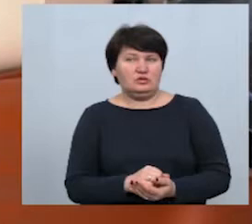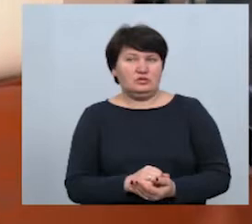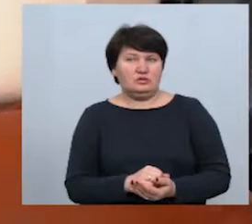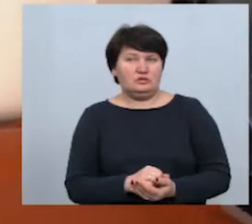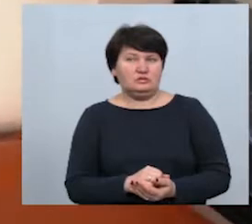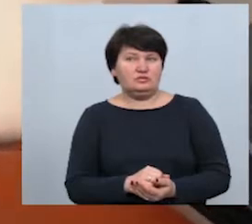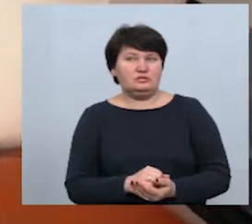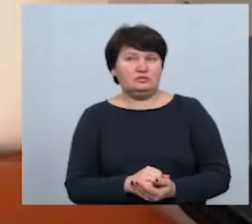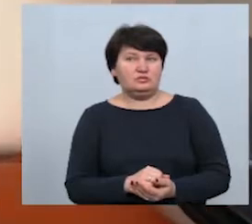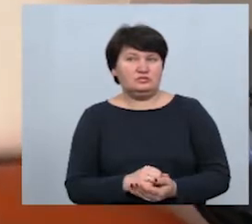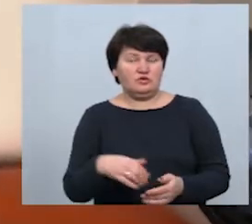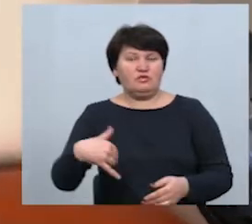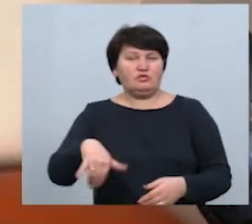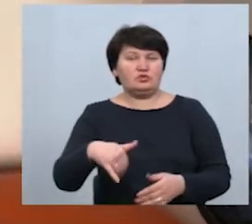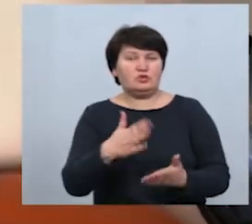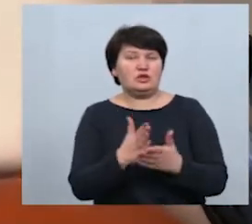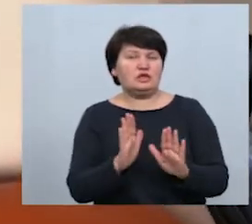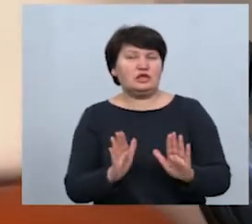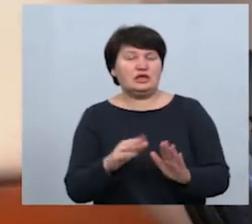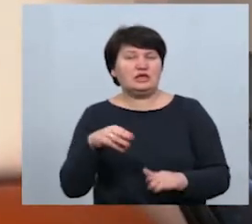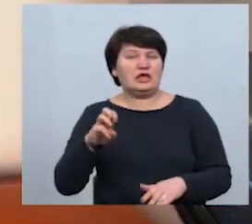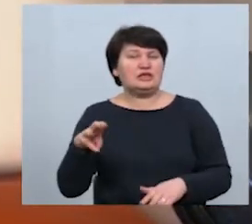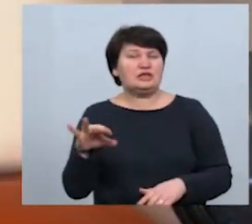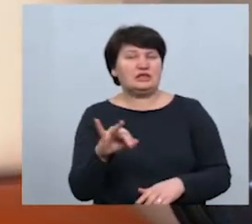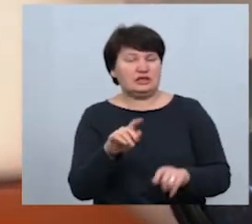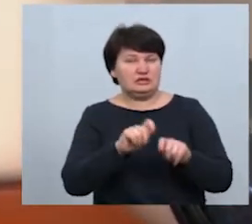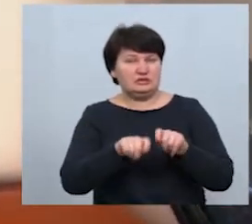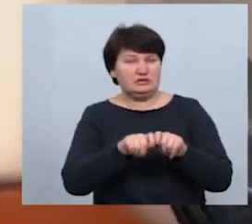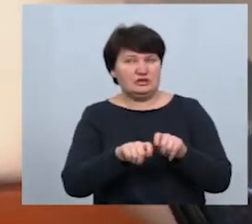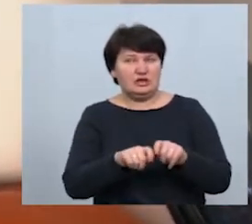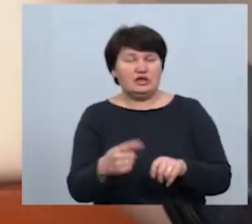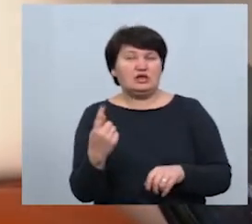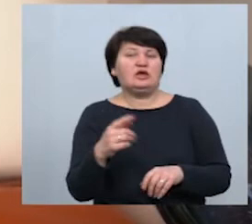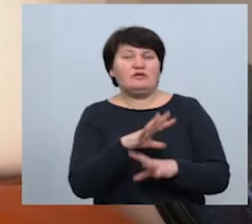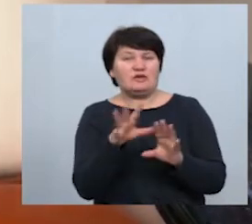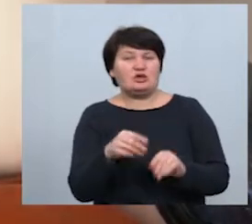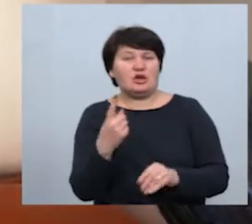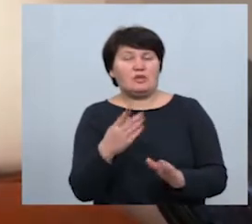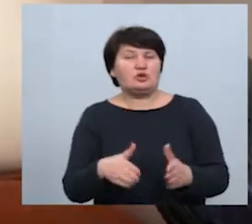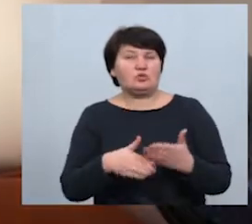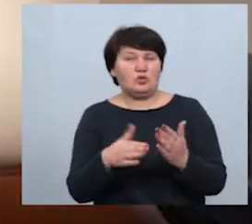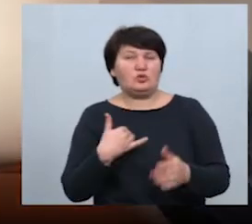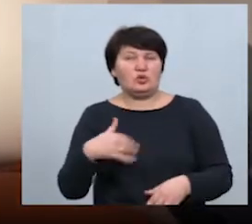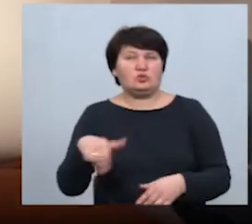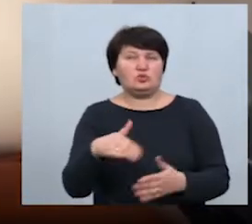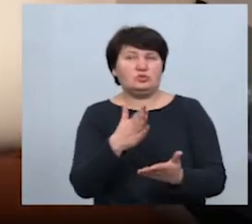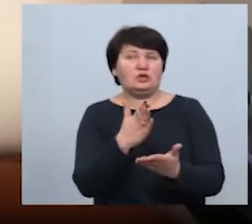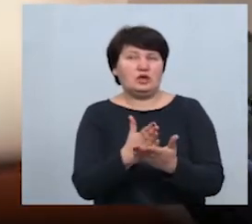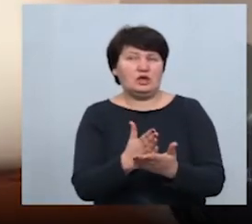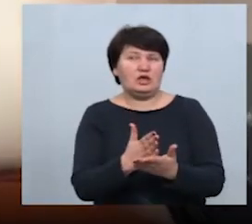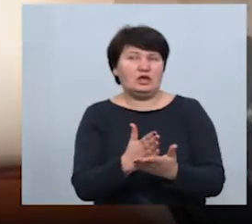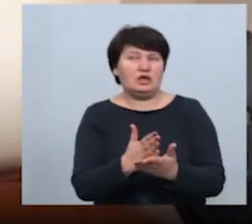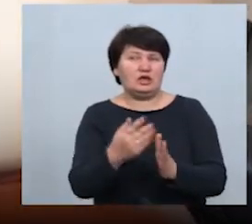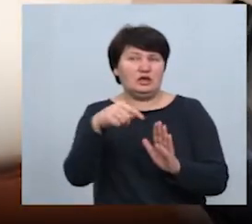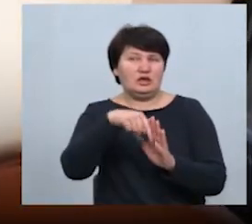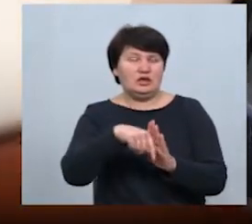В сумці знаходяться не тільки тести, і всі, які для першої допомоги. Оце сумка у нас тут знаходиться, є у